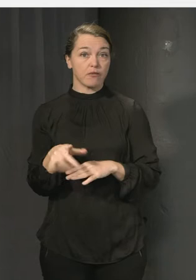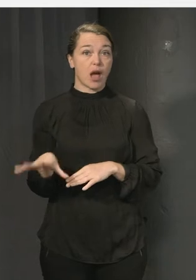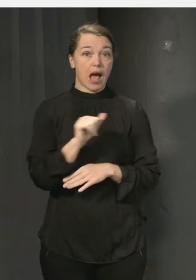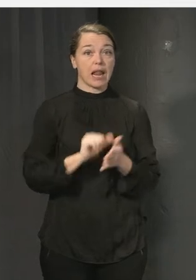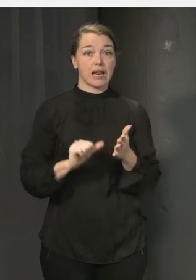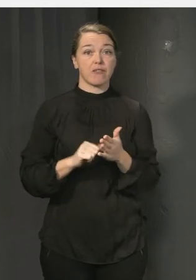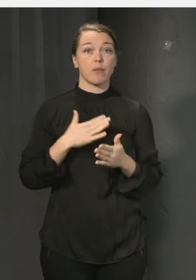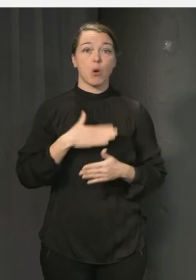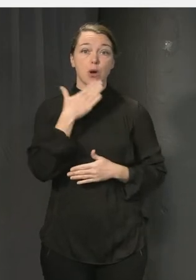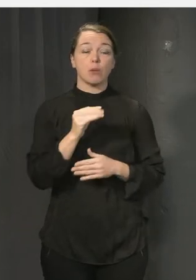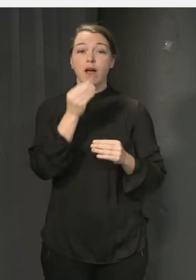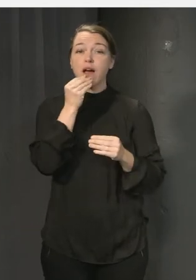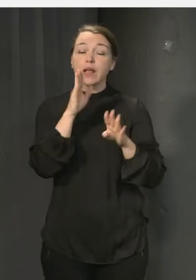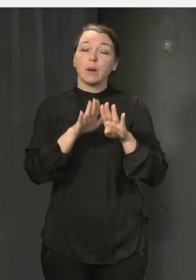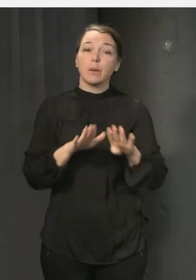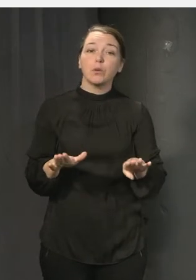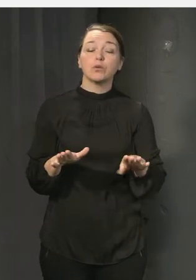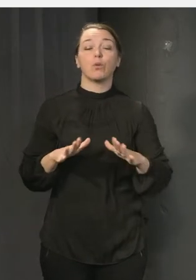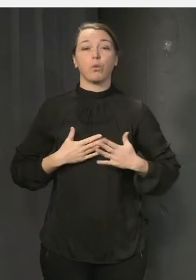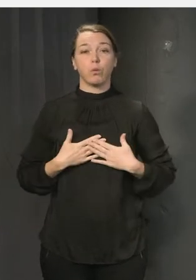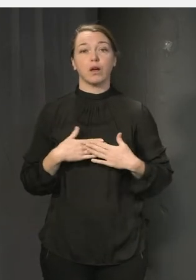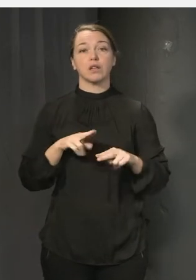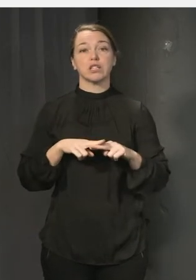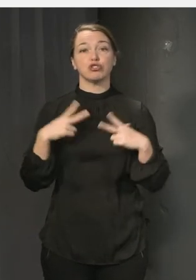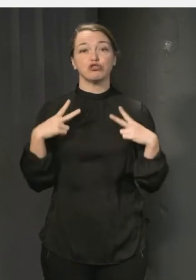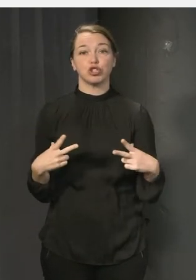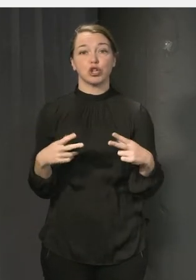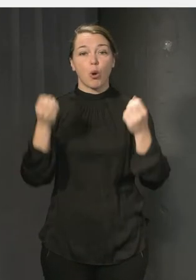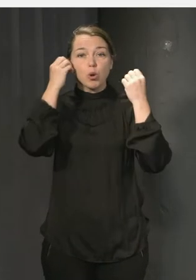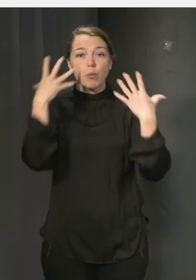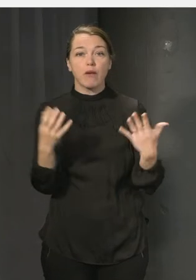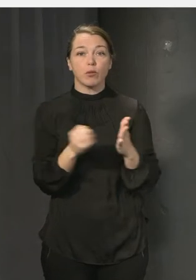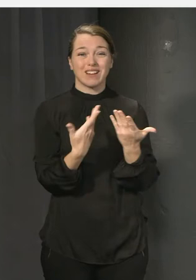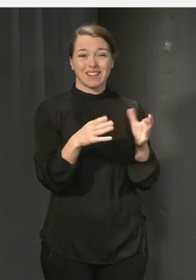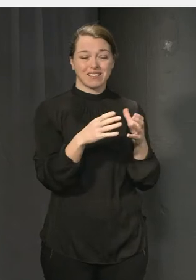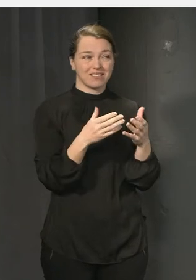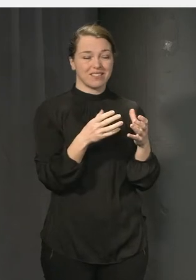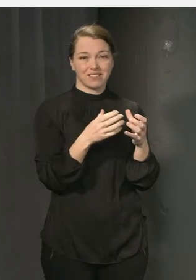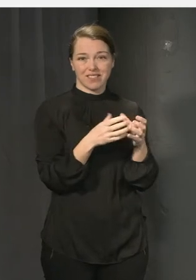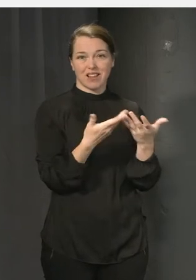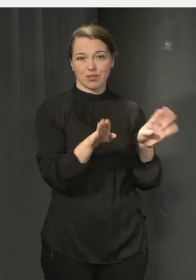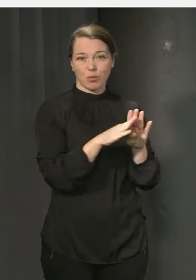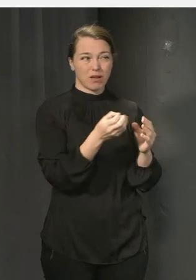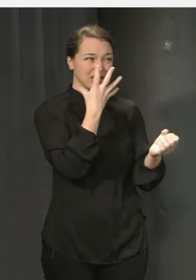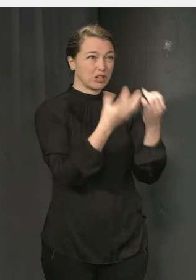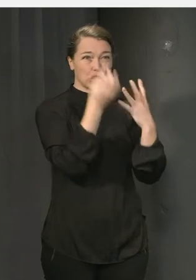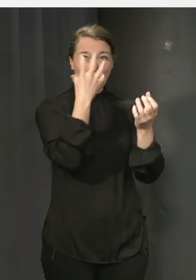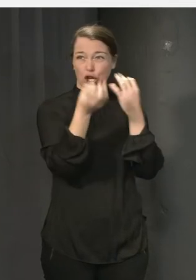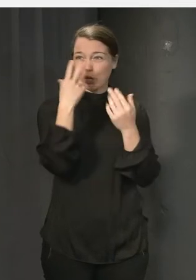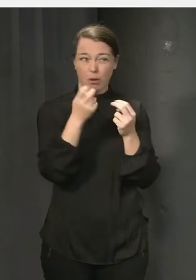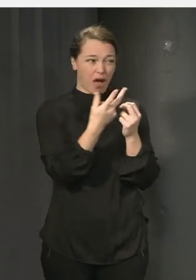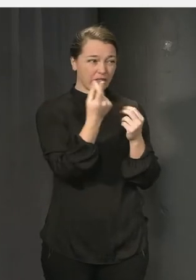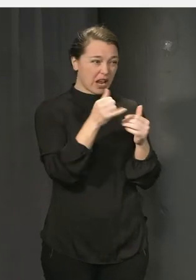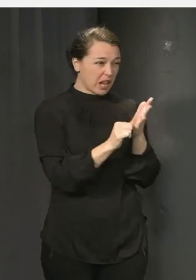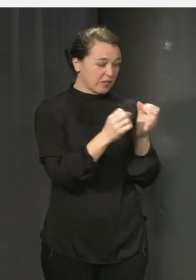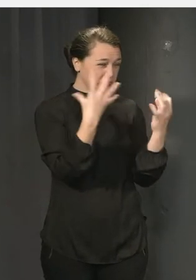också bra av att kunna äta lunch ostört och helt enkelt koppla av från alla intryck som man ständigt matas med i klassrummet när man sitter tillsammans med andra